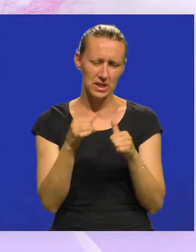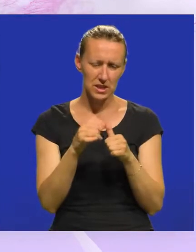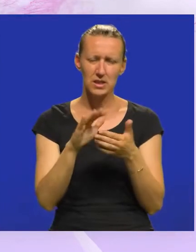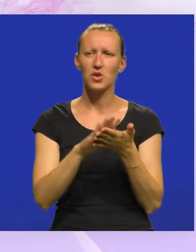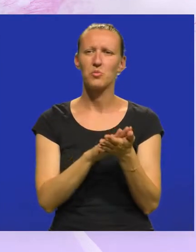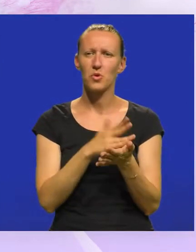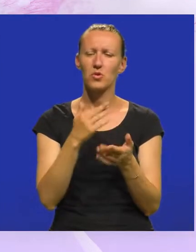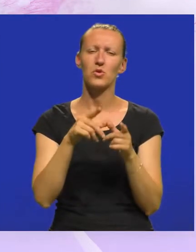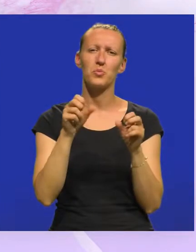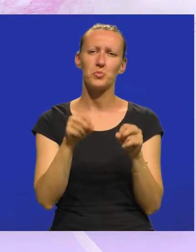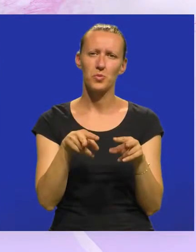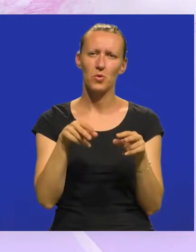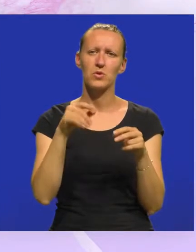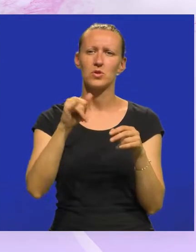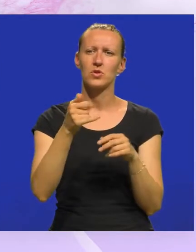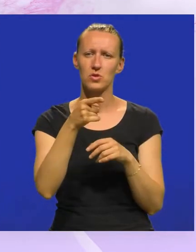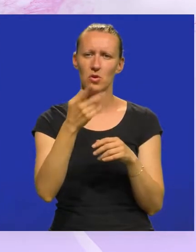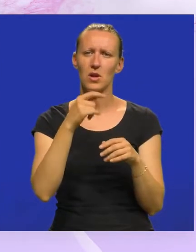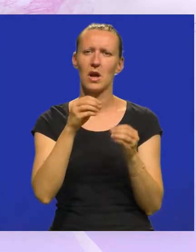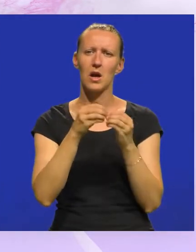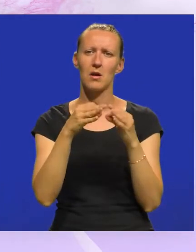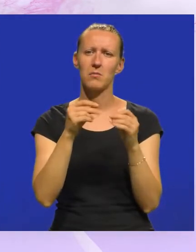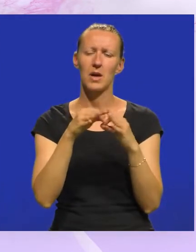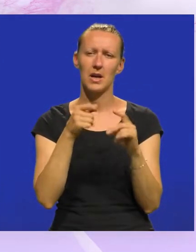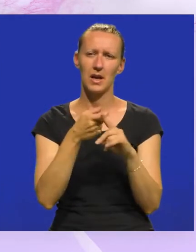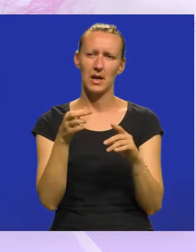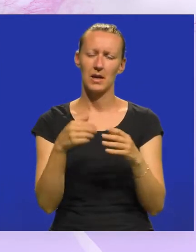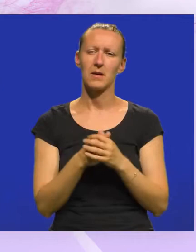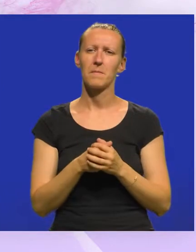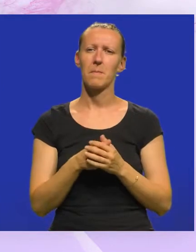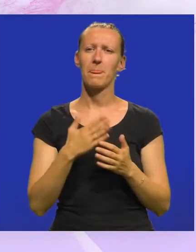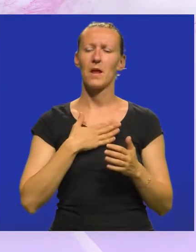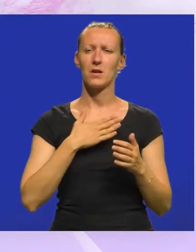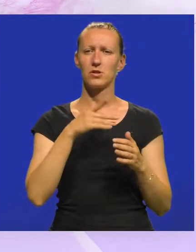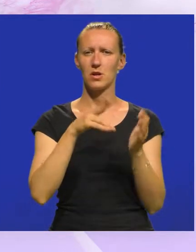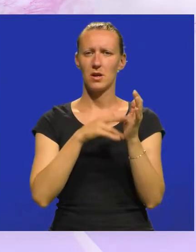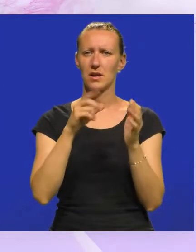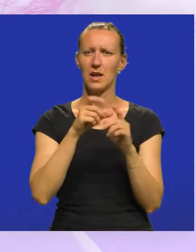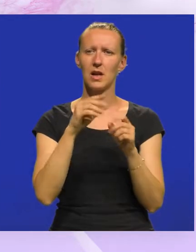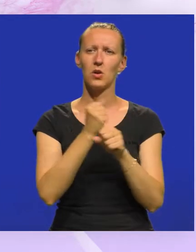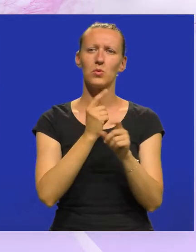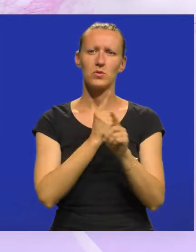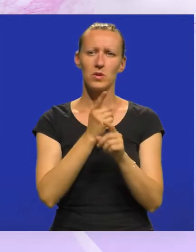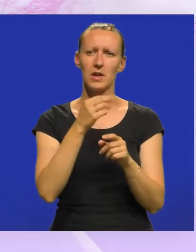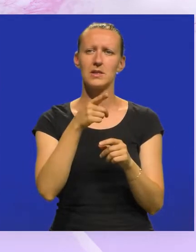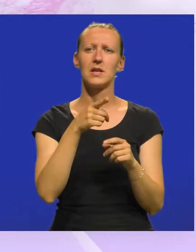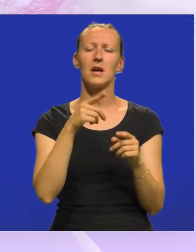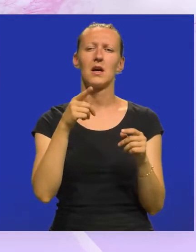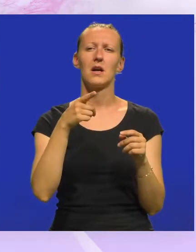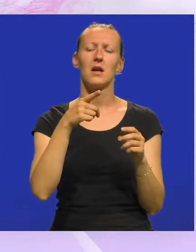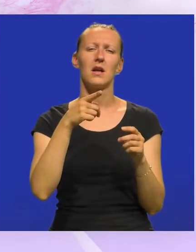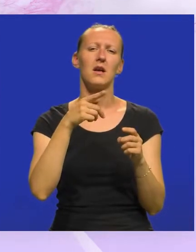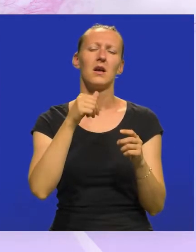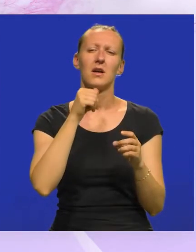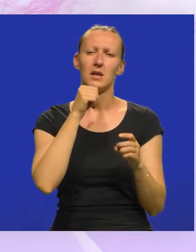započinje u Pulskom kvartu stoja na Barakama. Naša Nelida u suradnji sa Ranzanje Editore